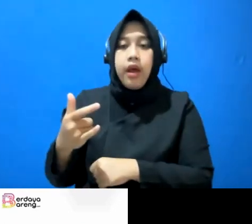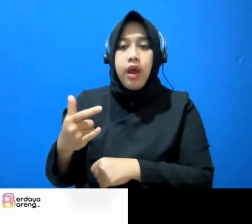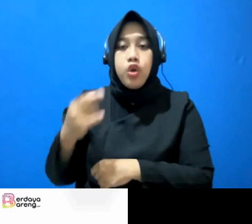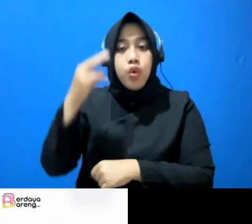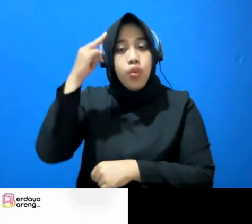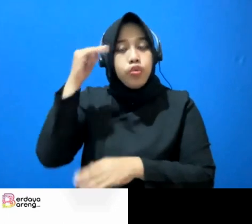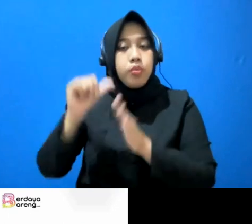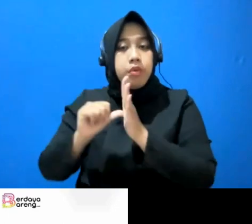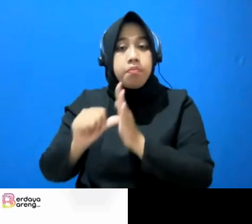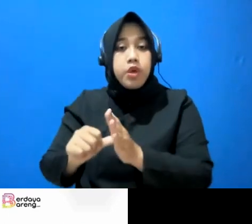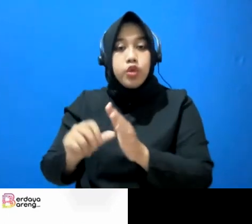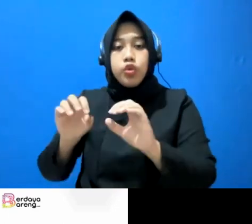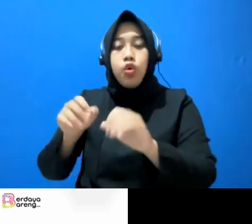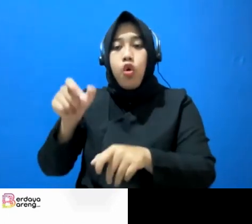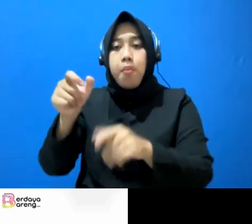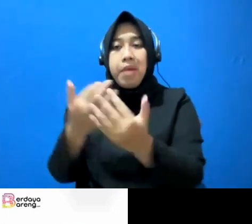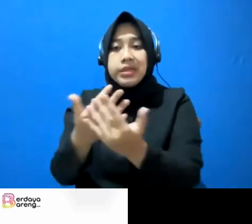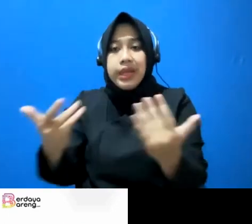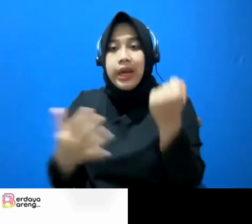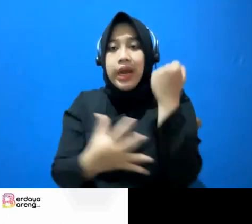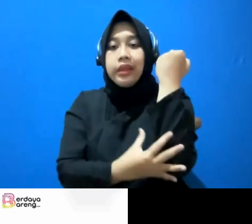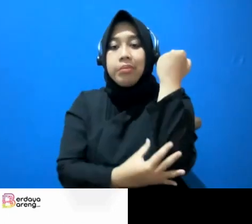membantu orang miskin ini